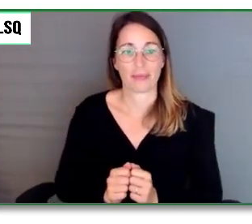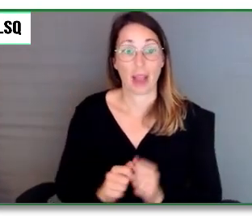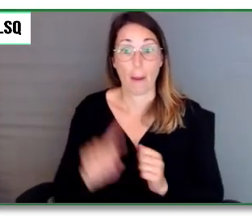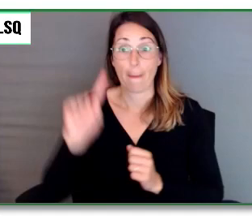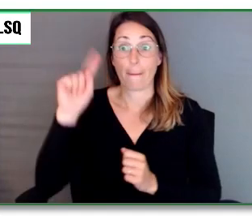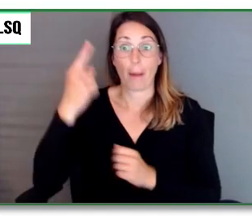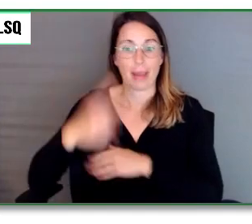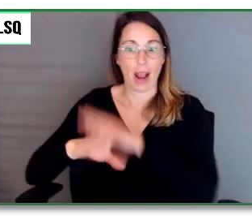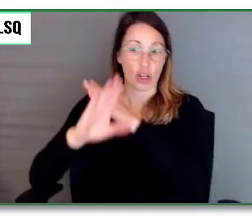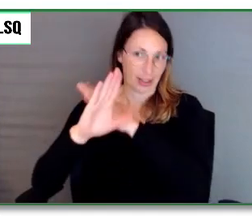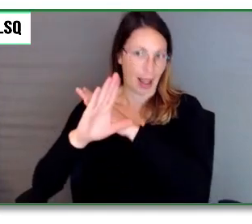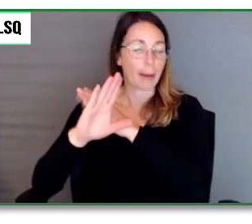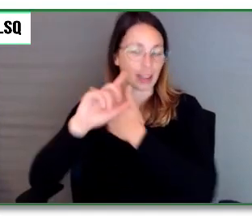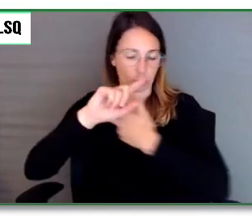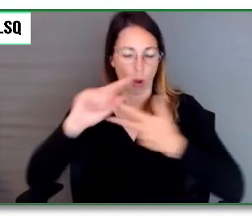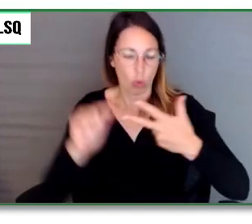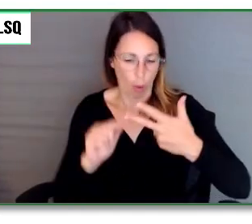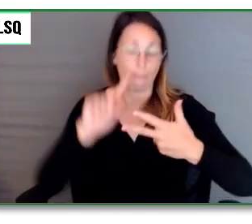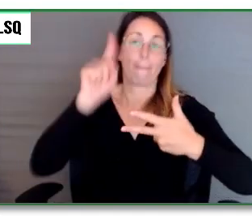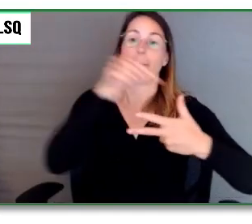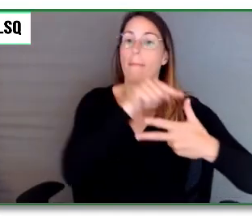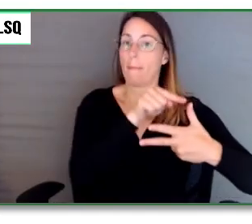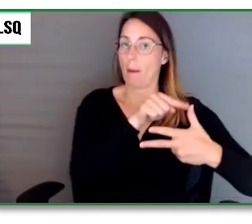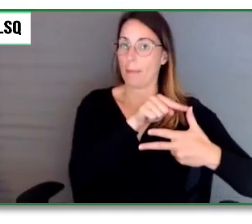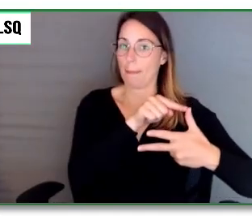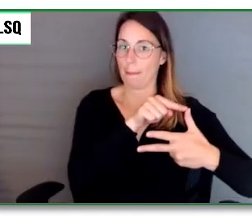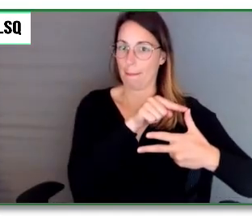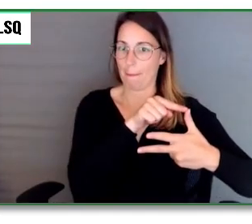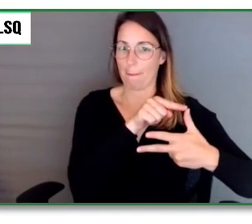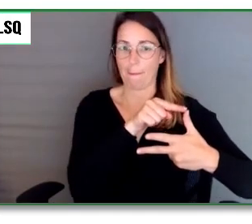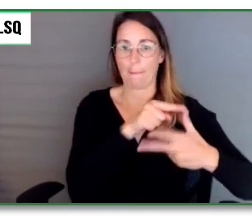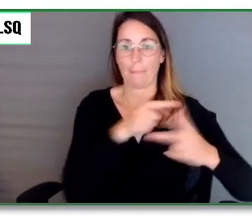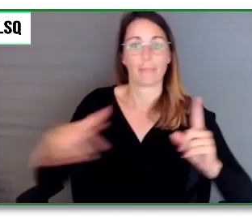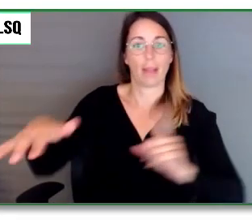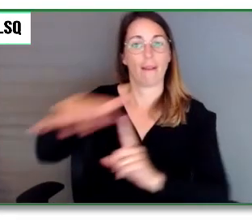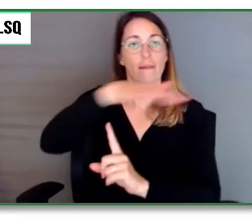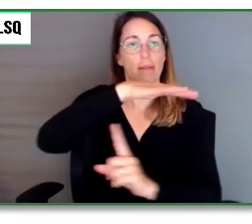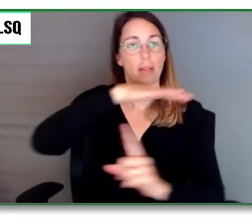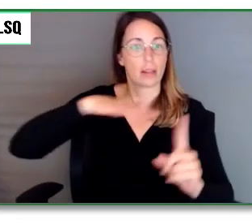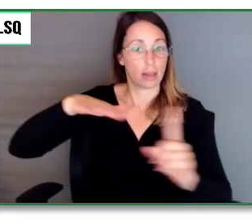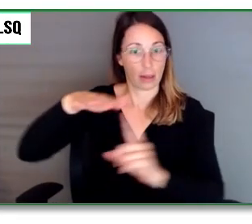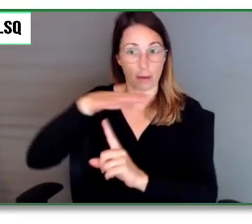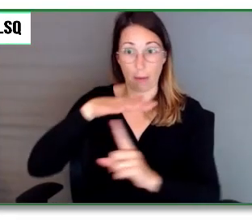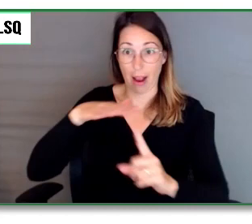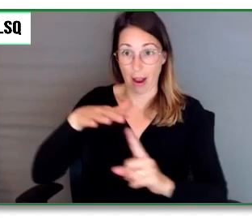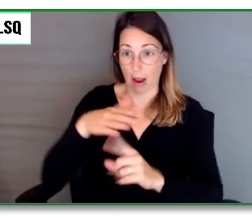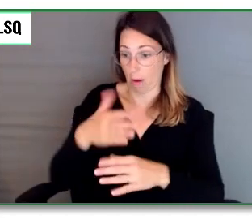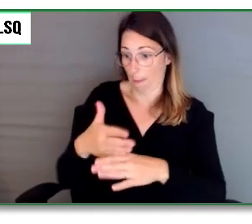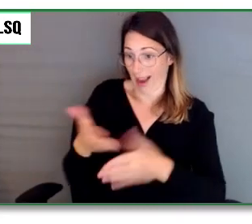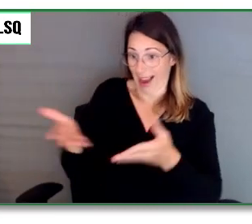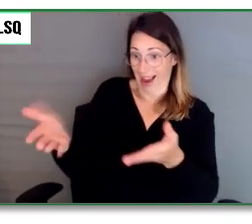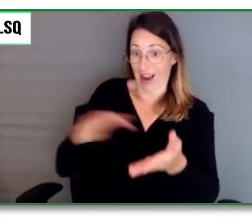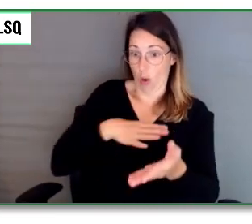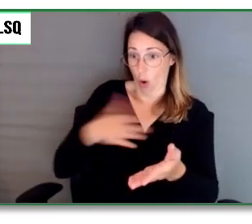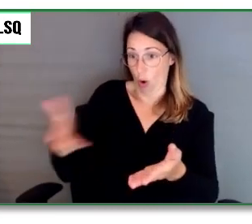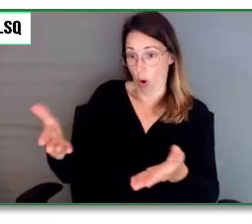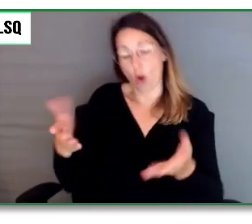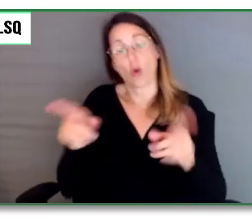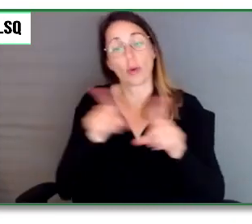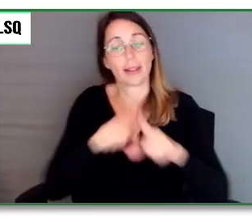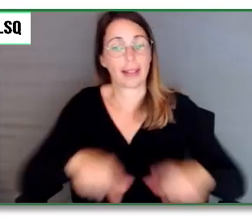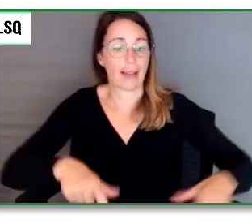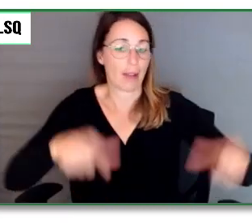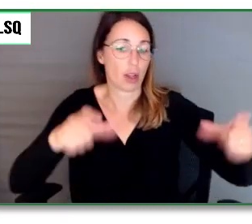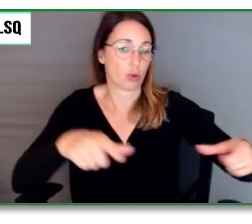sont les environnements construits existants et l'infrastructure. Ensuite, j'ai oublié de